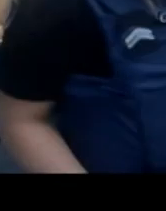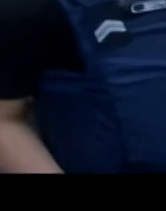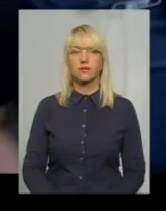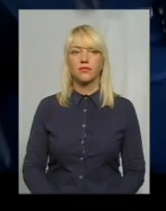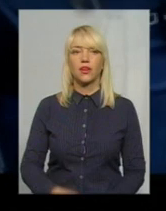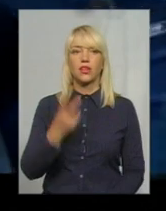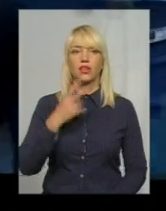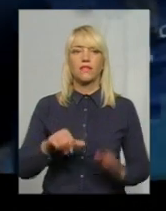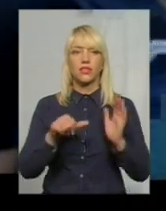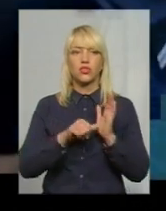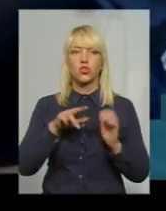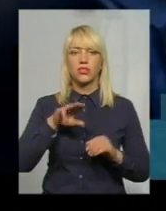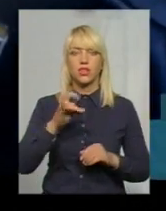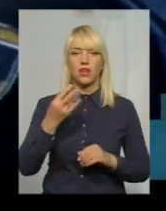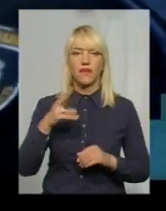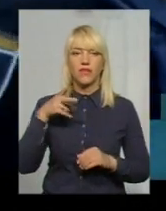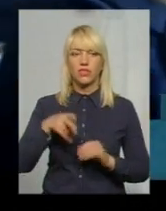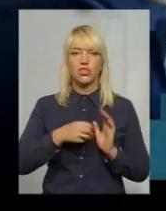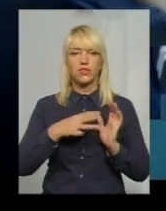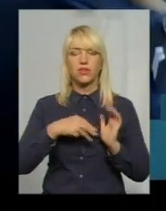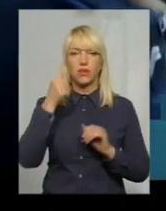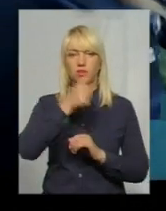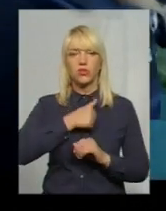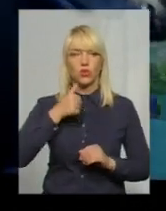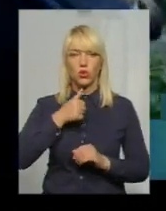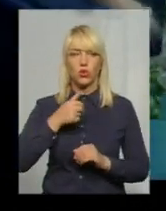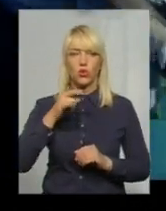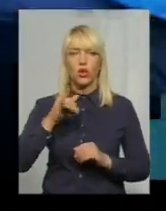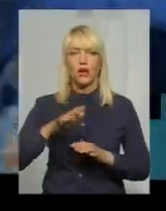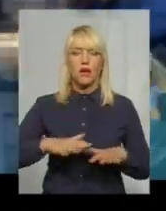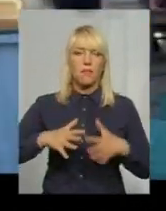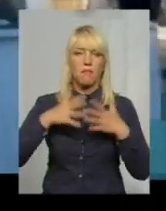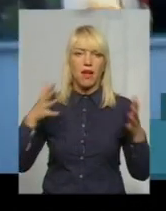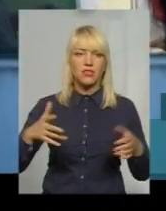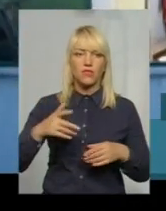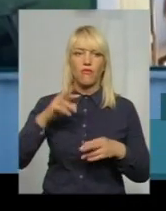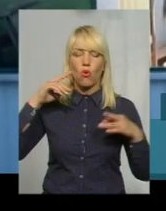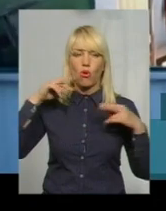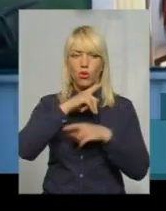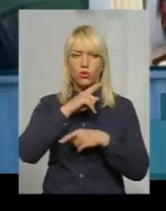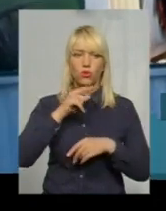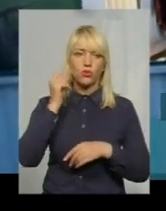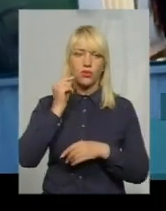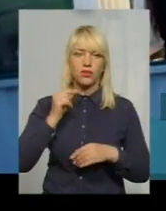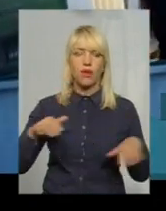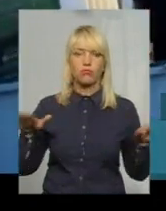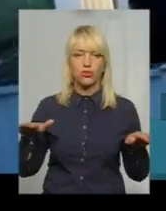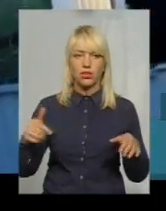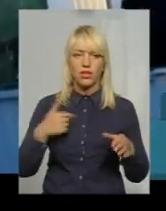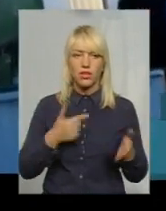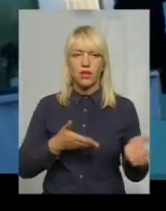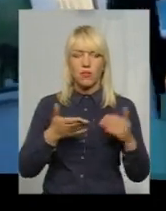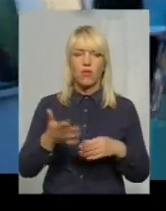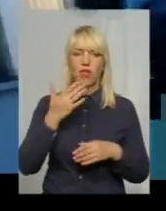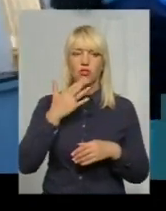26 травня 2018 року масове отруєння бджіл. Я запросив представників національної поліції зафіксувати